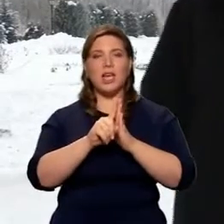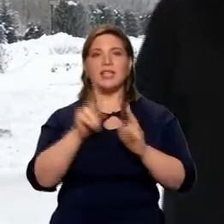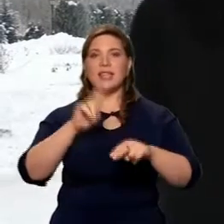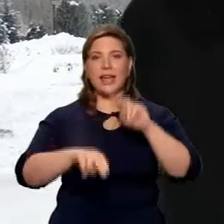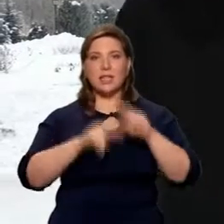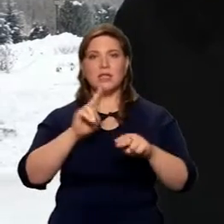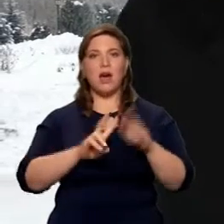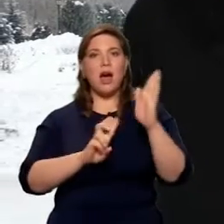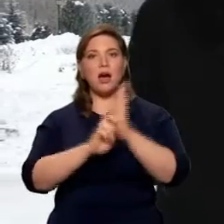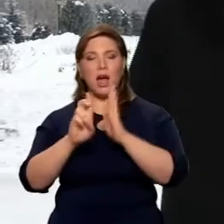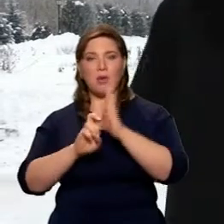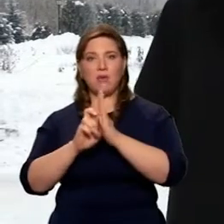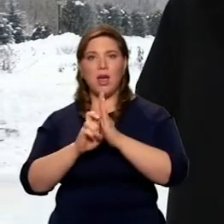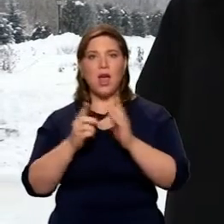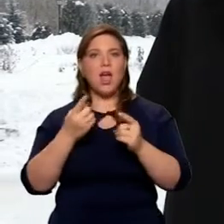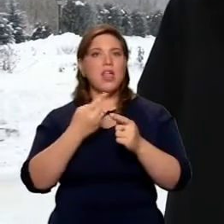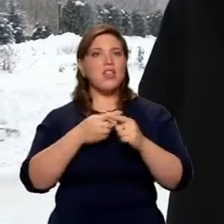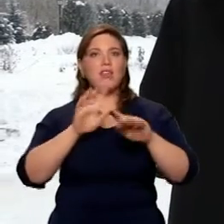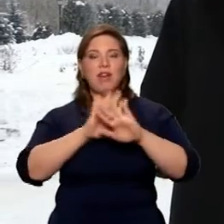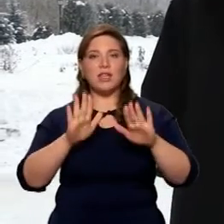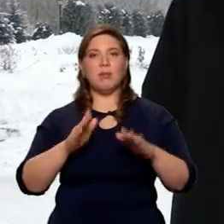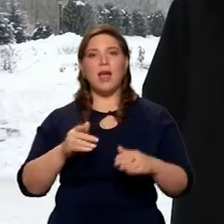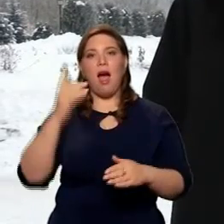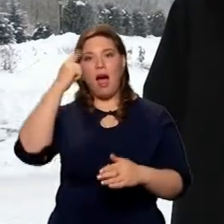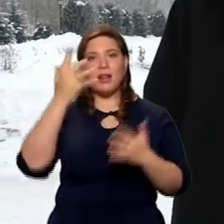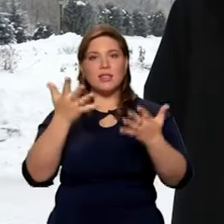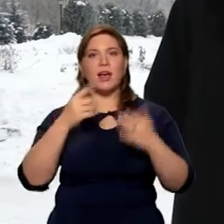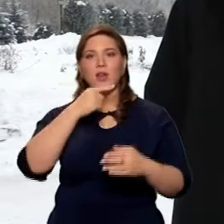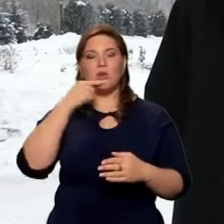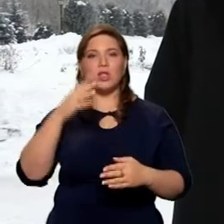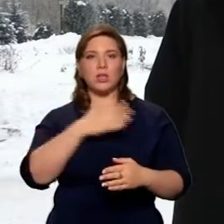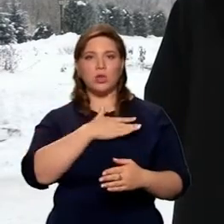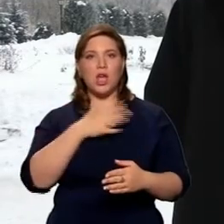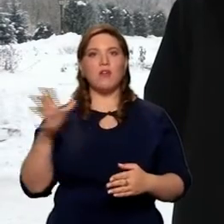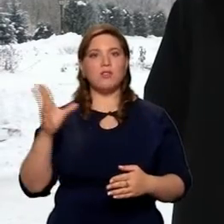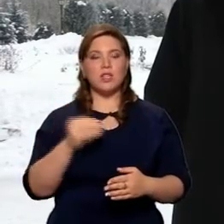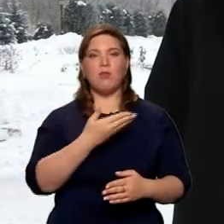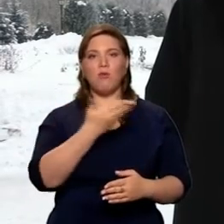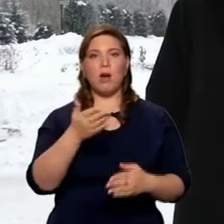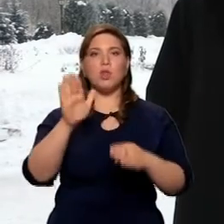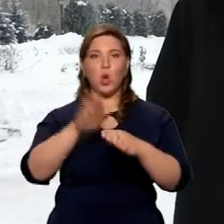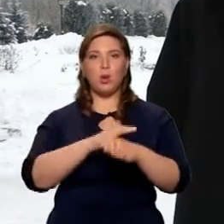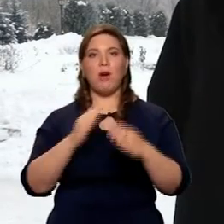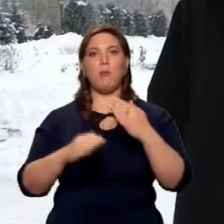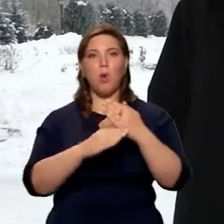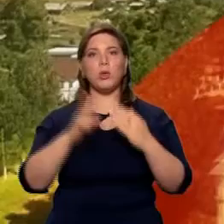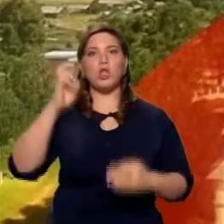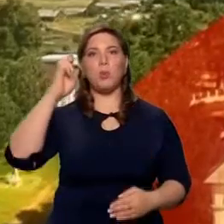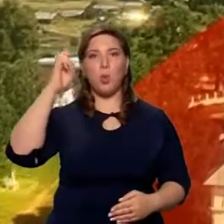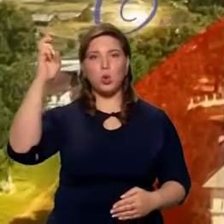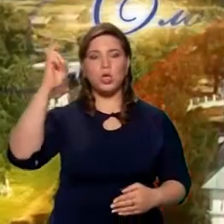возведения храма. Не в этом ли разгадка русской души? Всего вам доброго. Помощи Божьей.